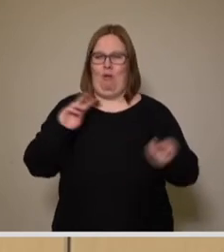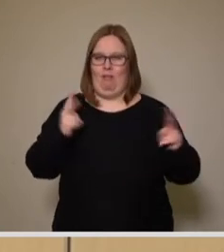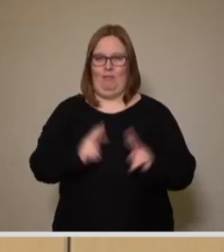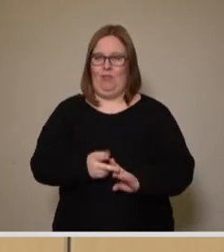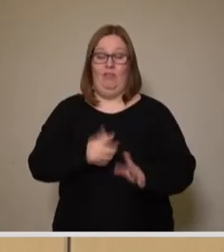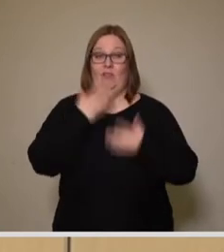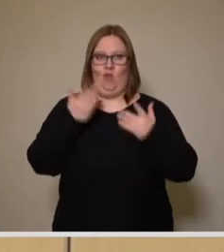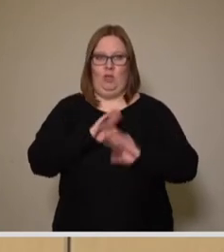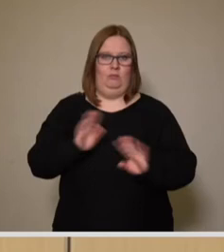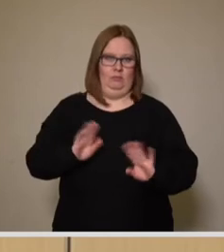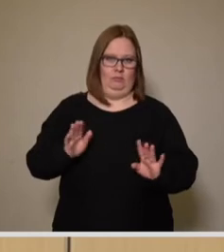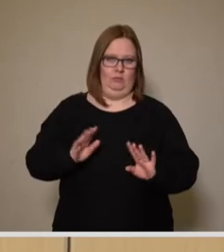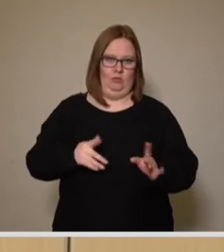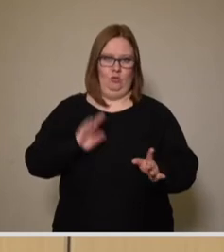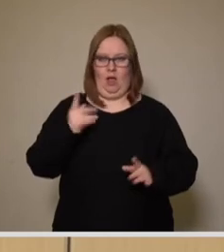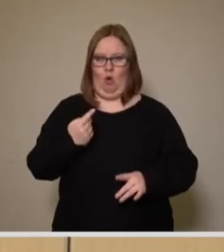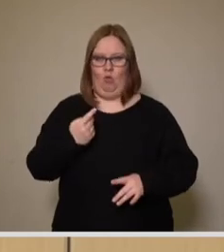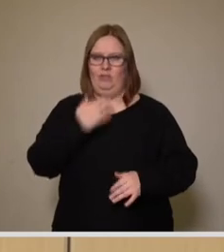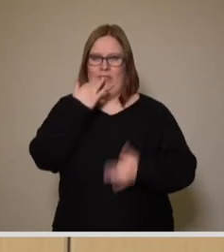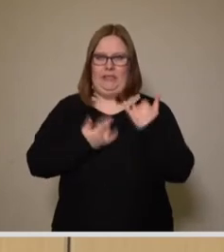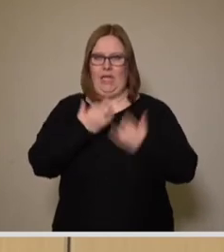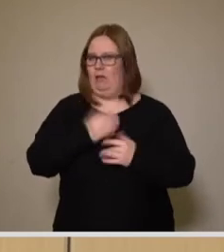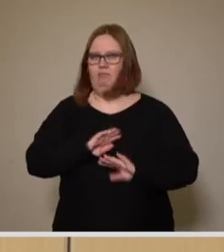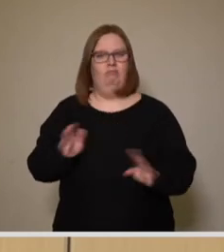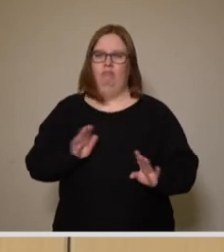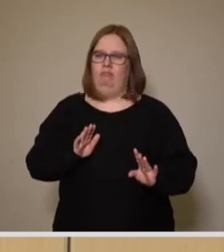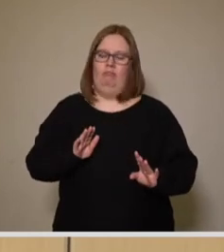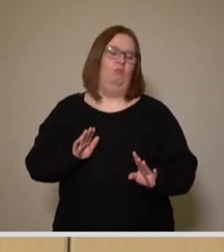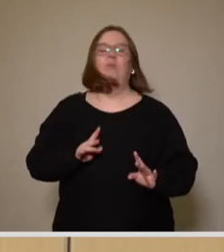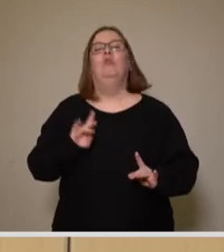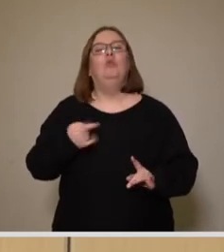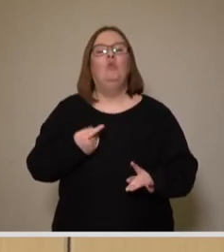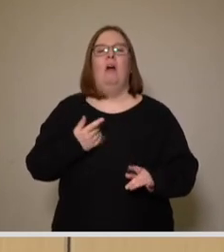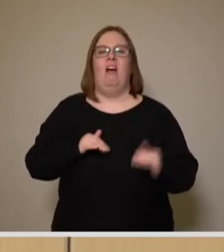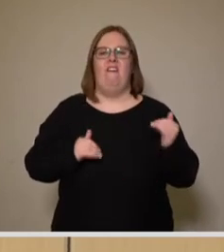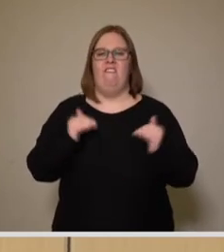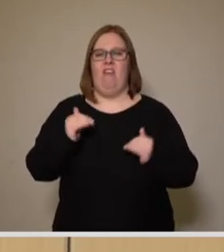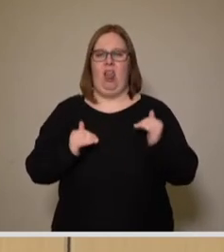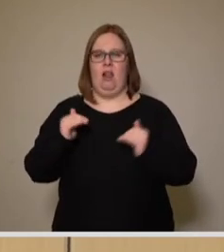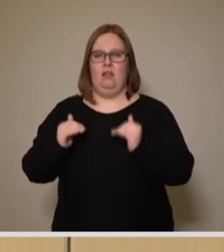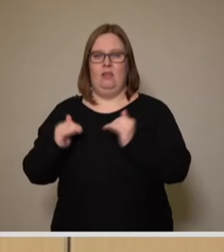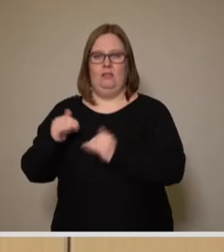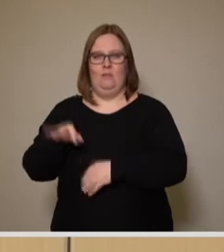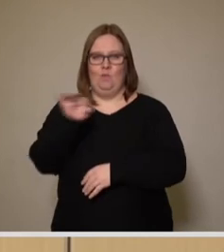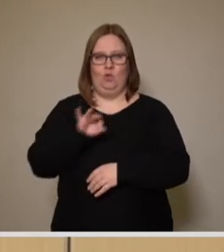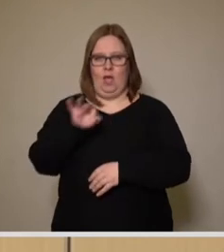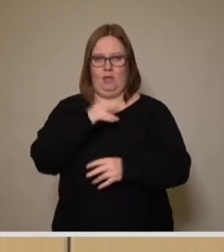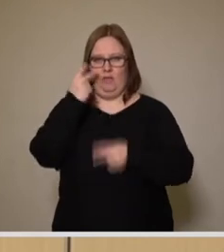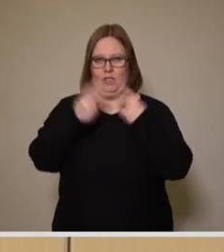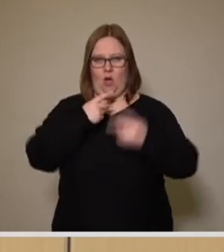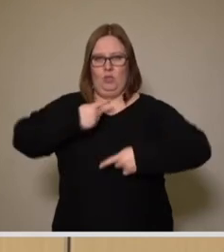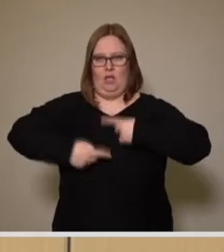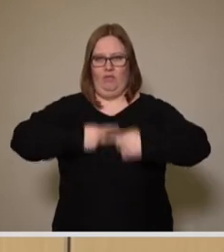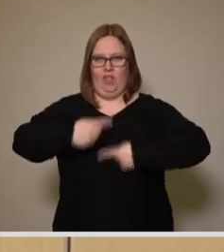vorlesen und schon gar nicht die Zahlen, sondern wirklich Verhältnisse nur der prozentualen Entwicklung.